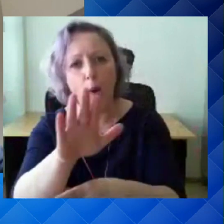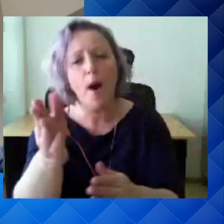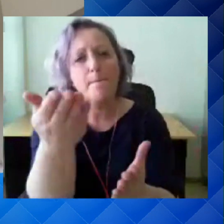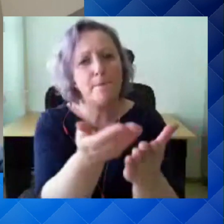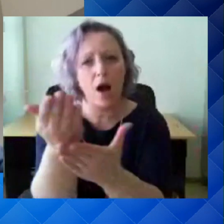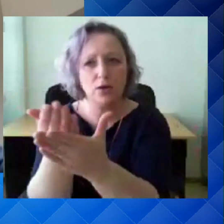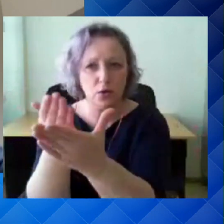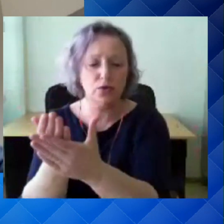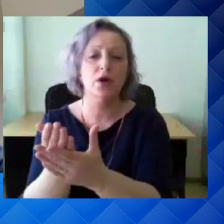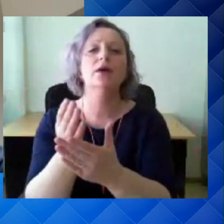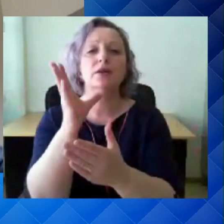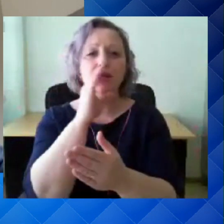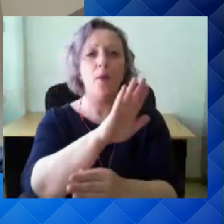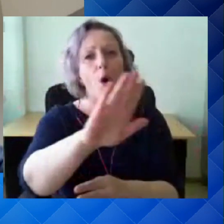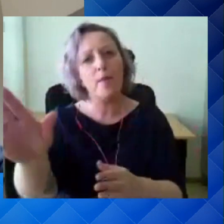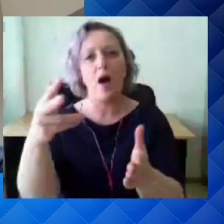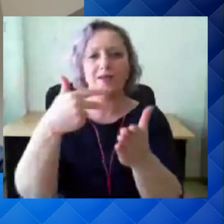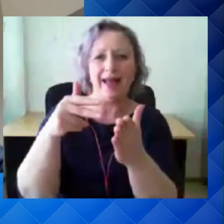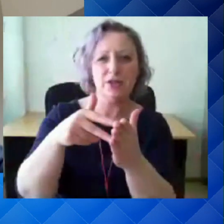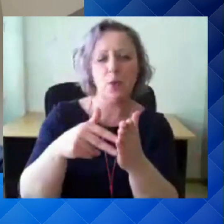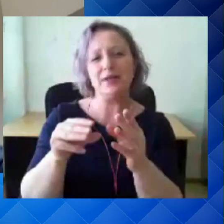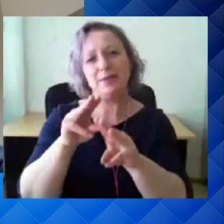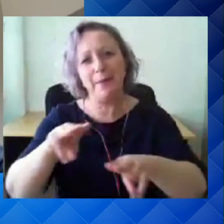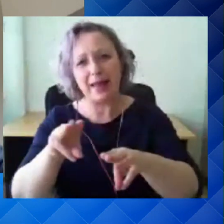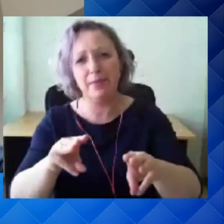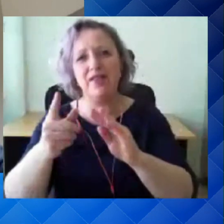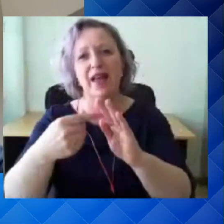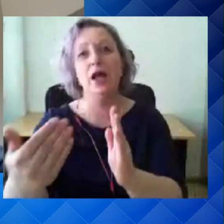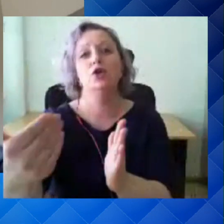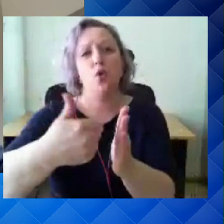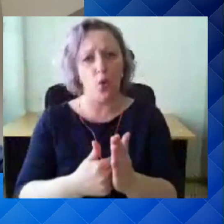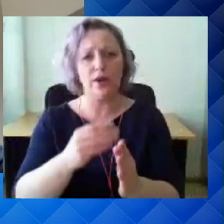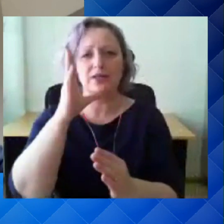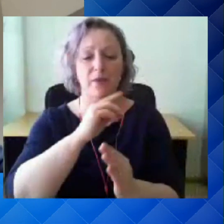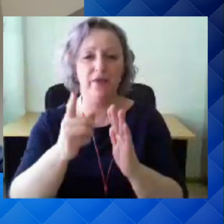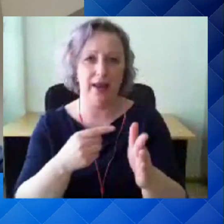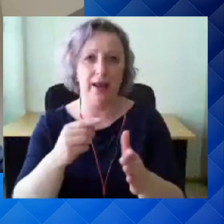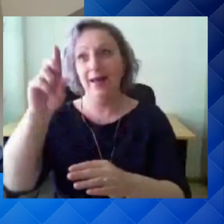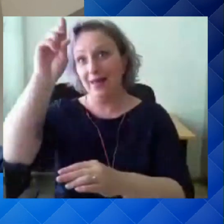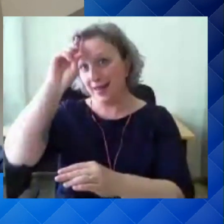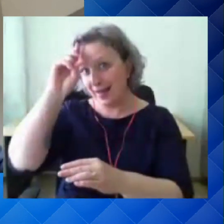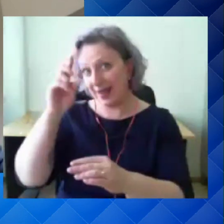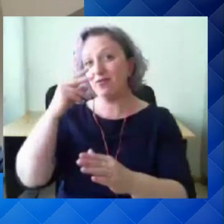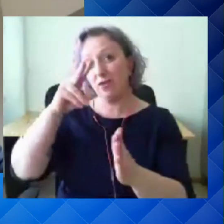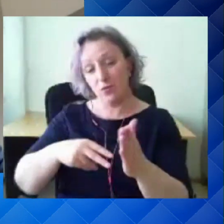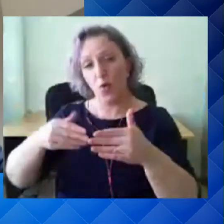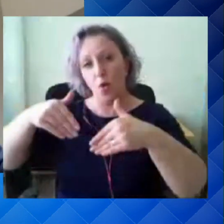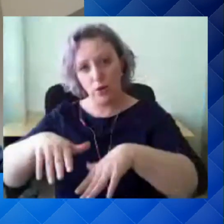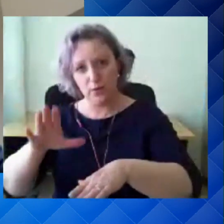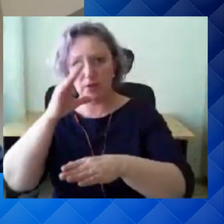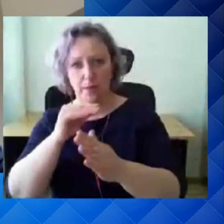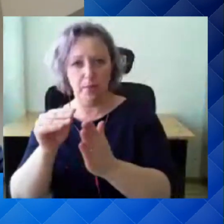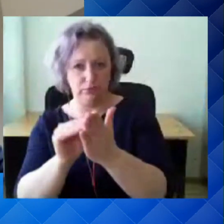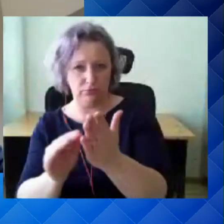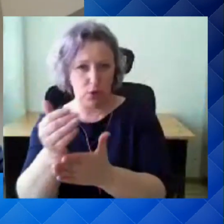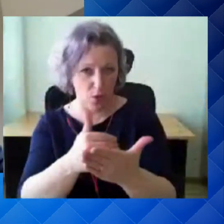kõik need käitumismeedmed ja ootused riigile, et mida siis ühe teise riskil asemakorral nad